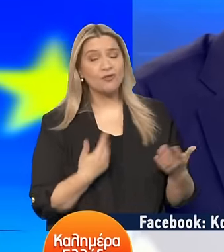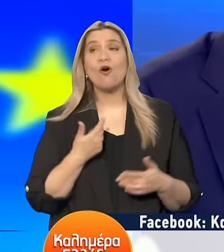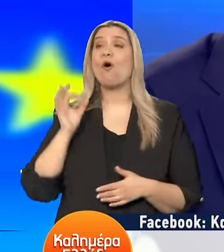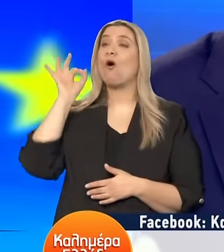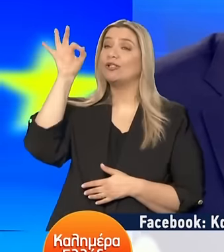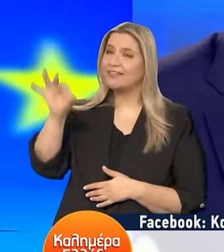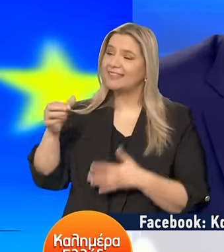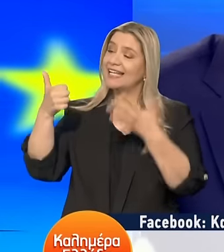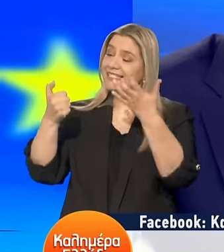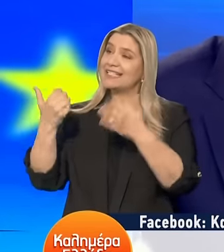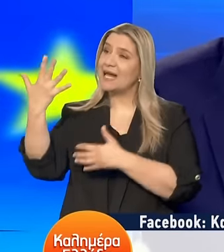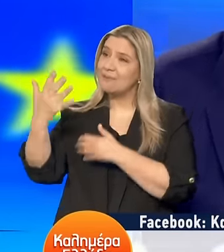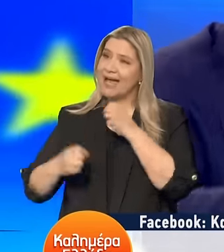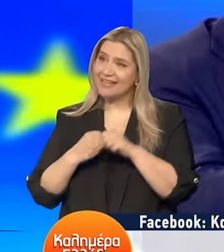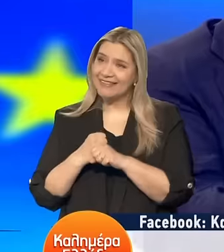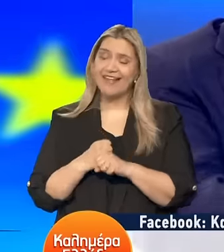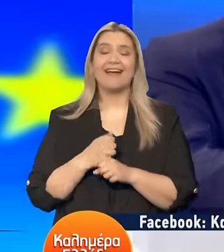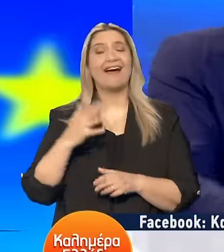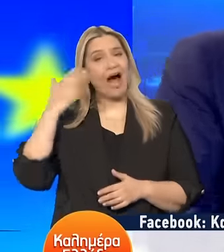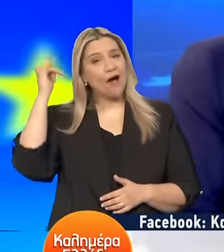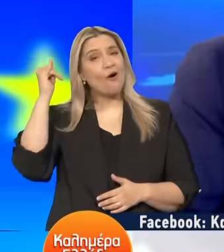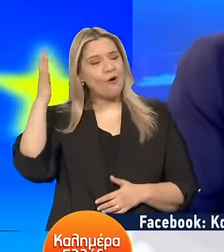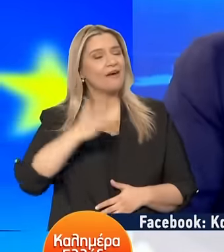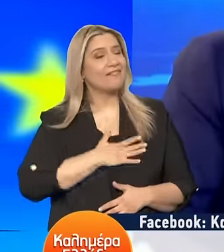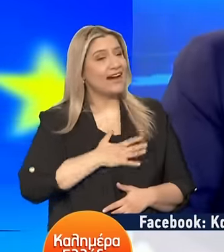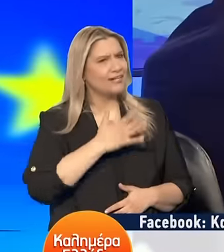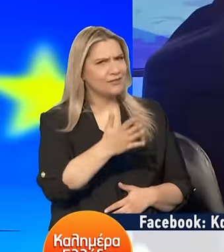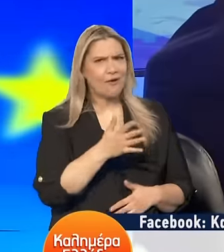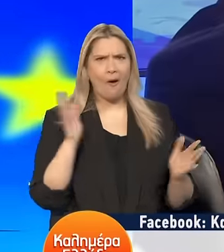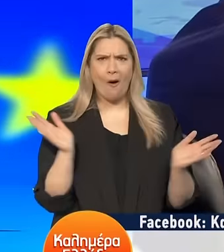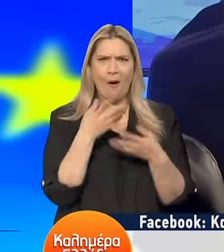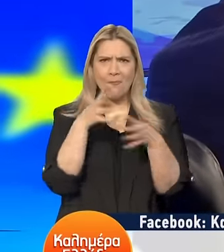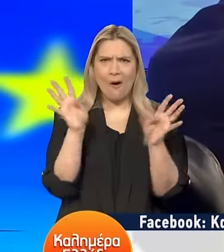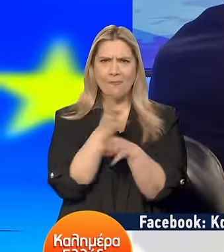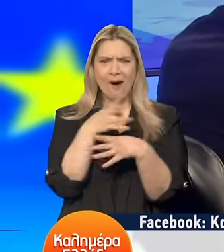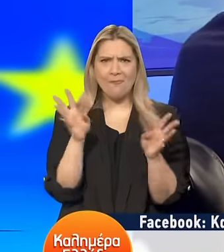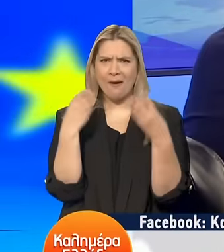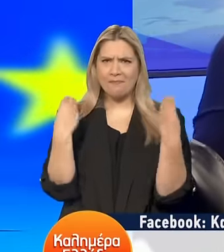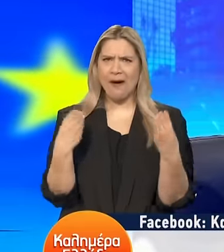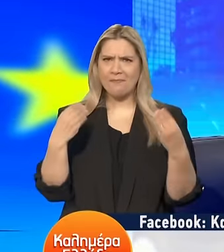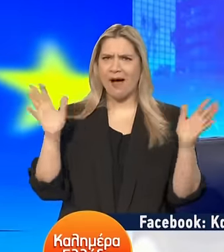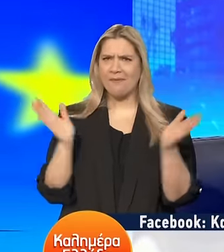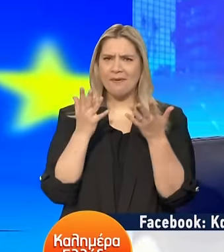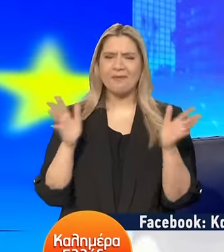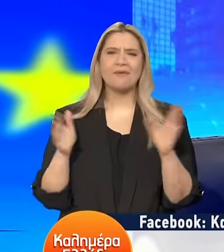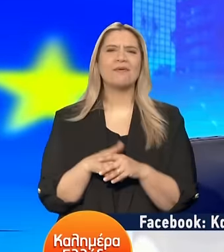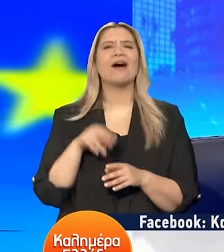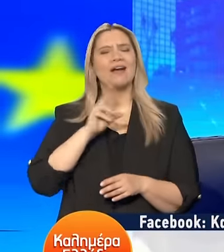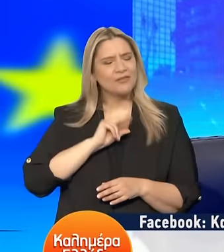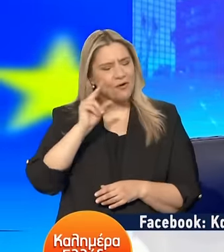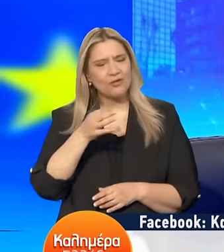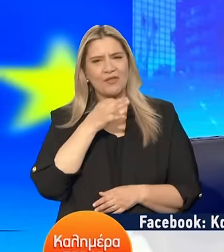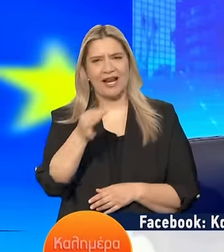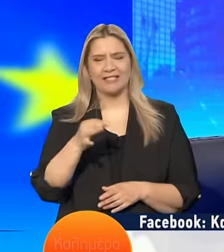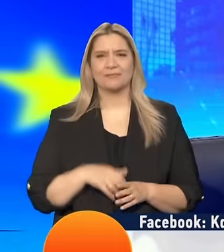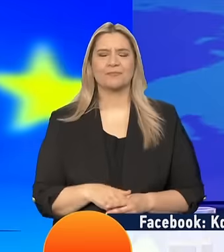65 σε 10 χρόνια Σας ευχαριστώ πολύ Θα λέτε και εσείς Πολλά καλά λόγια Θα λέτε και εσείς το ίμες Ότι θα λέτε και εσείς το